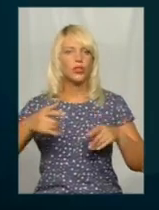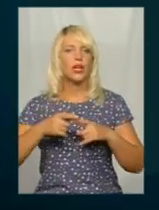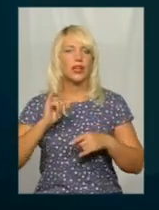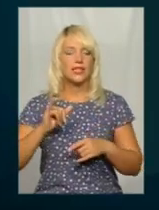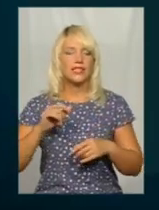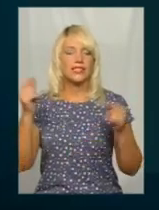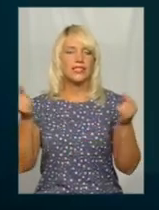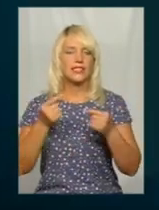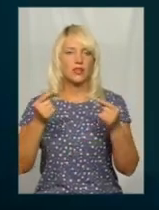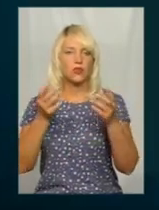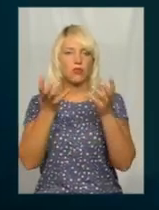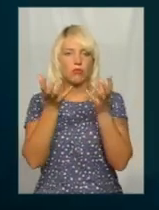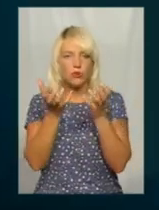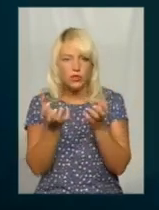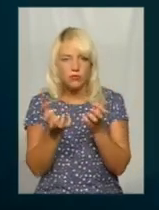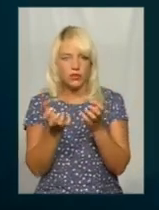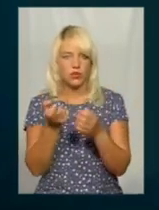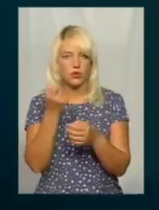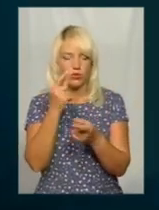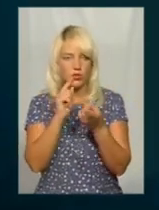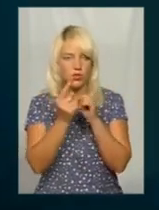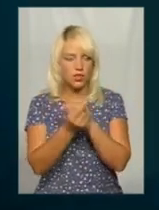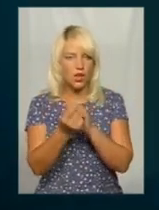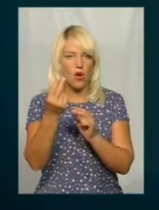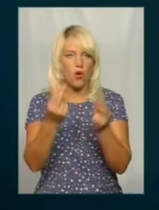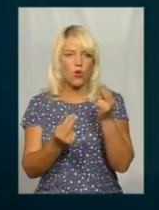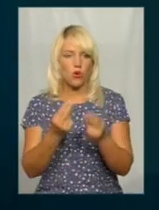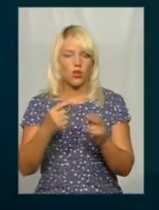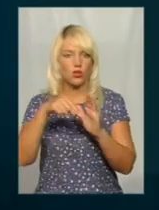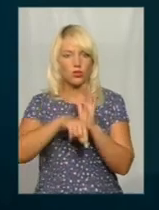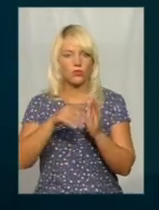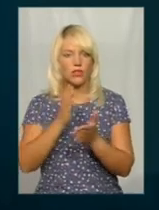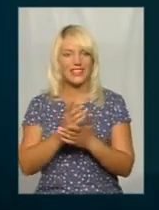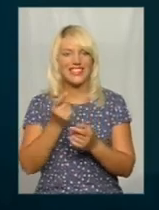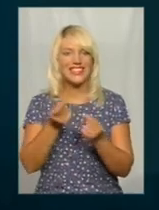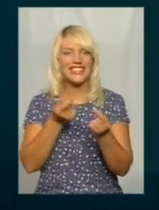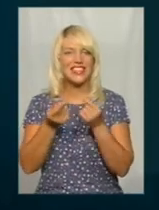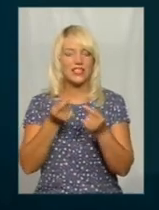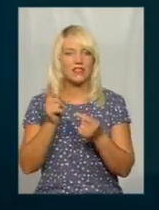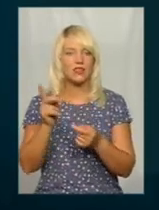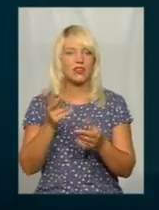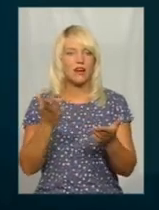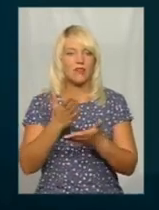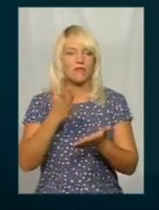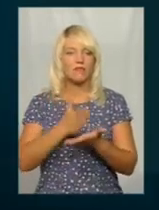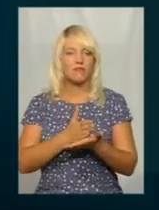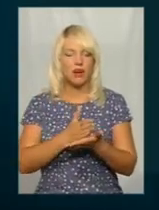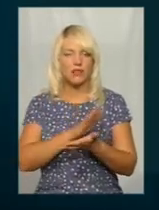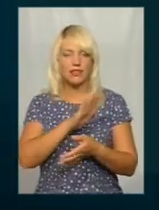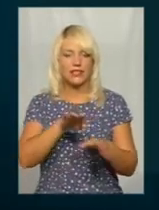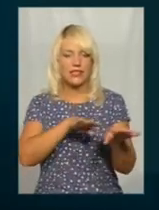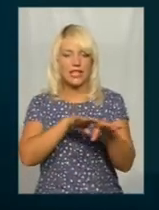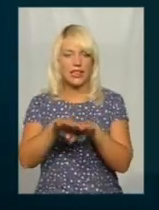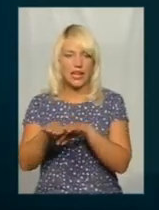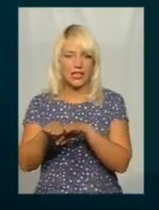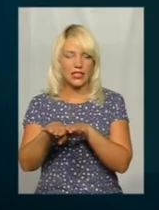потильніво стало іншого трошки кольору. Тобто є там певні зернятки, які мають нестандартний